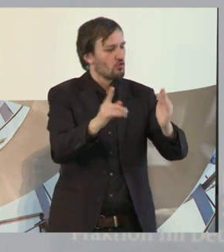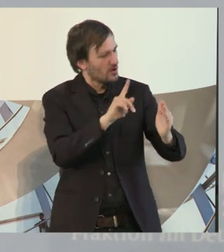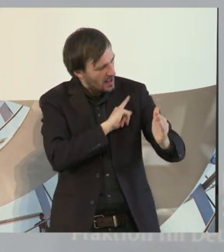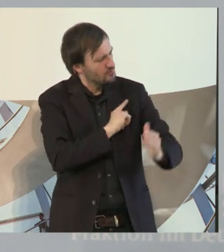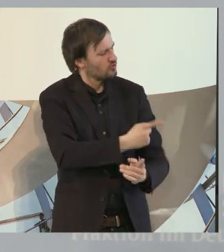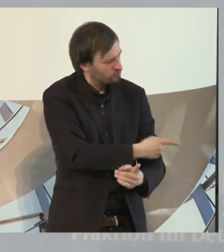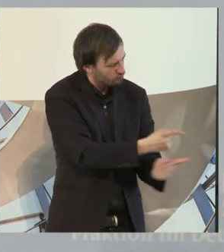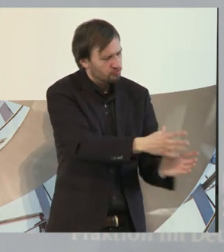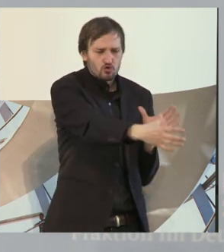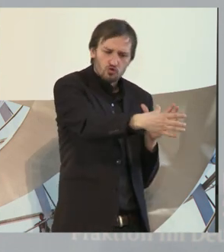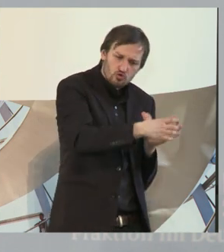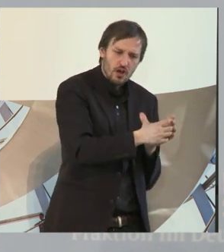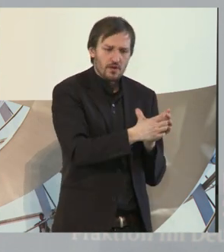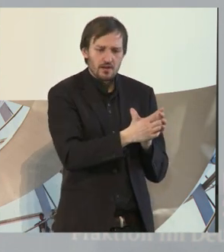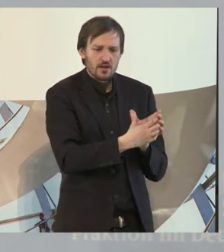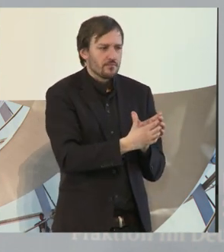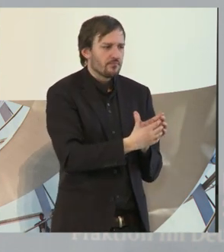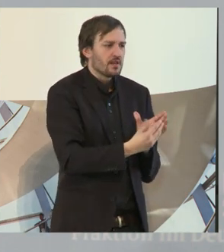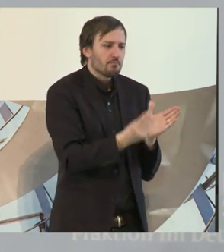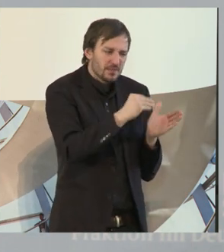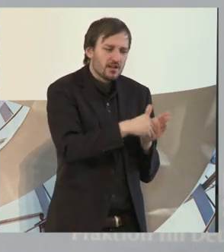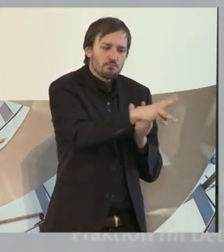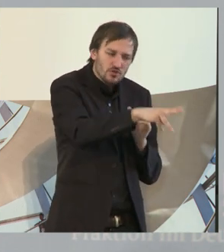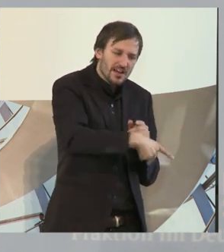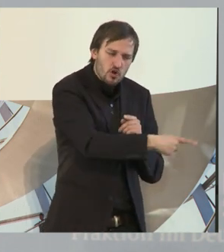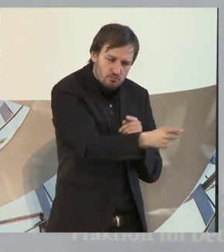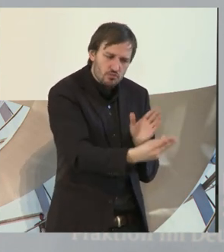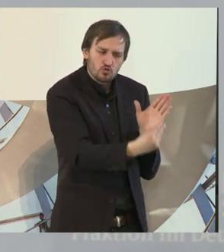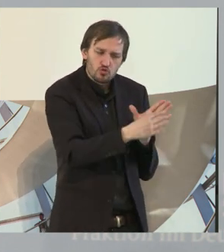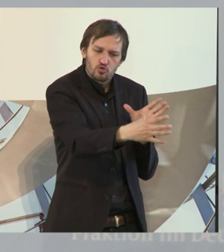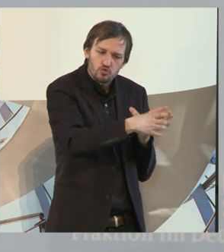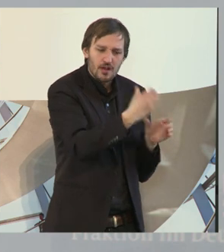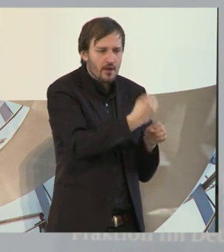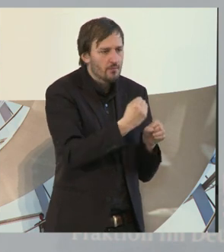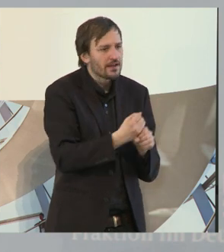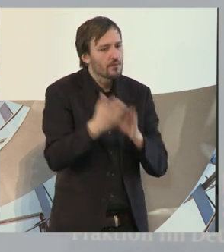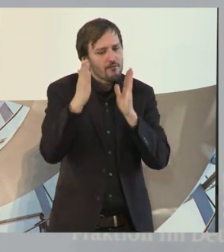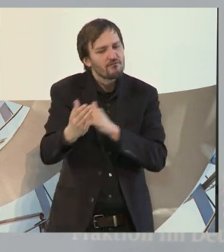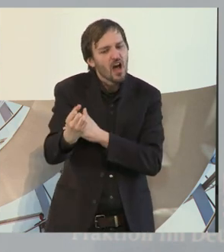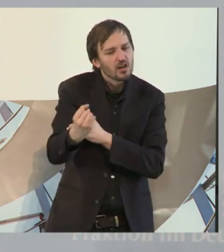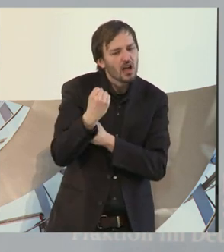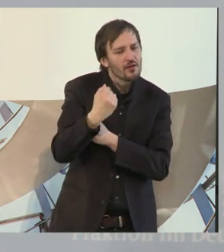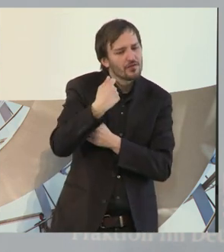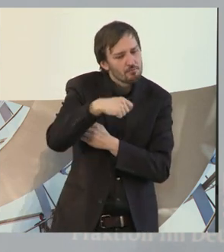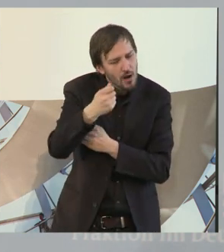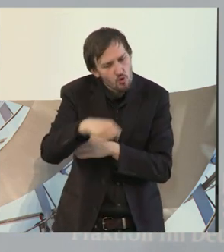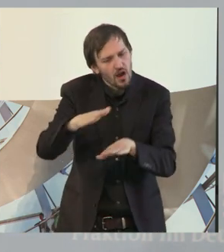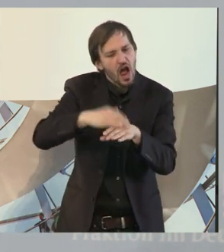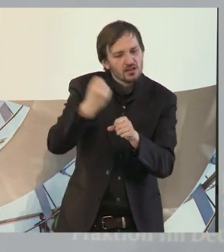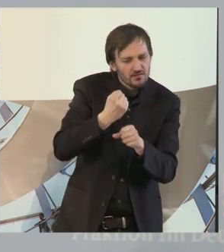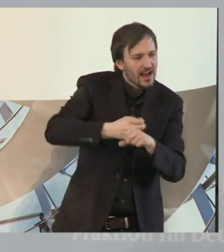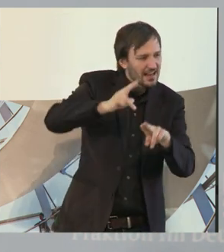in Zusammenarbeit mit den Leuten aus dem Museum und den Fachkräften aus dem Mauerhandwerk und